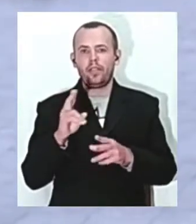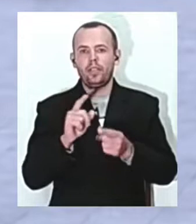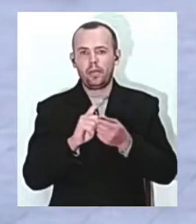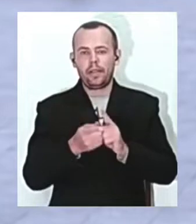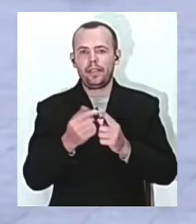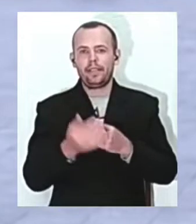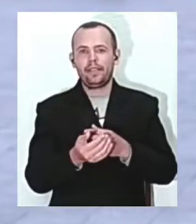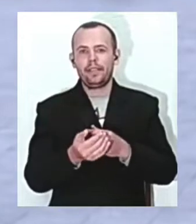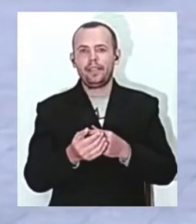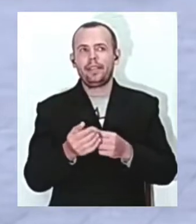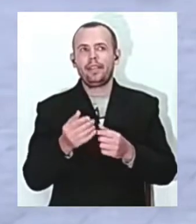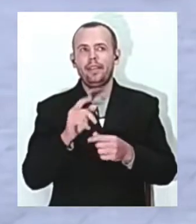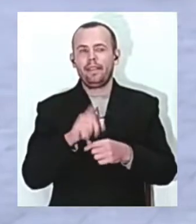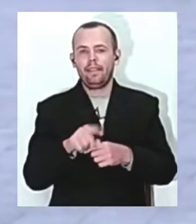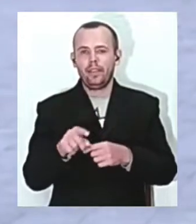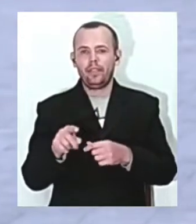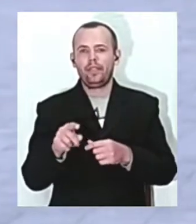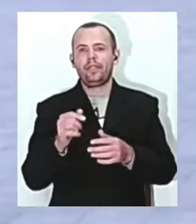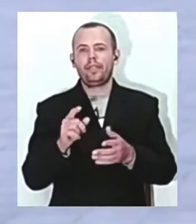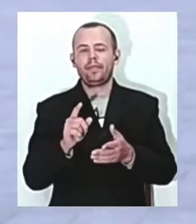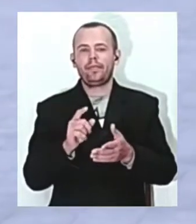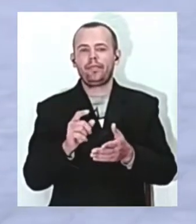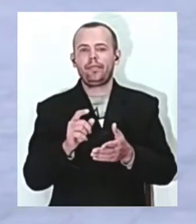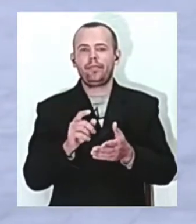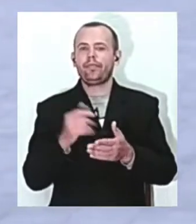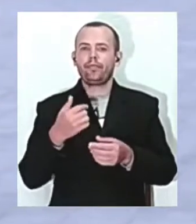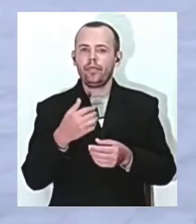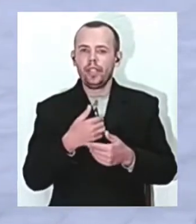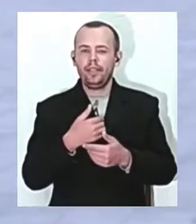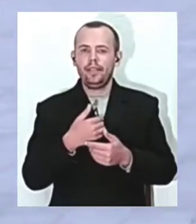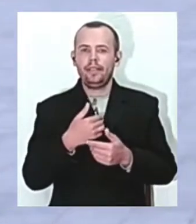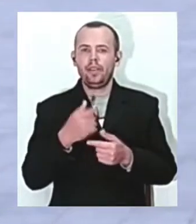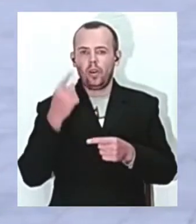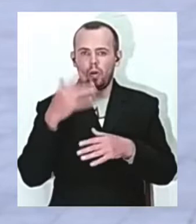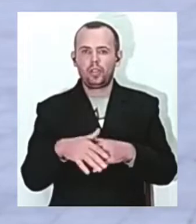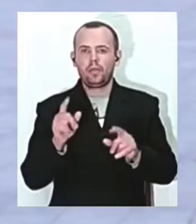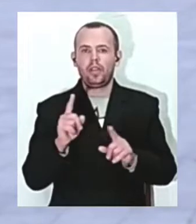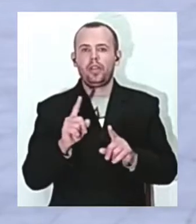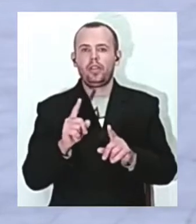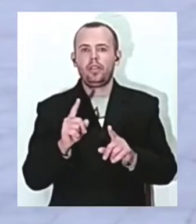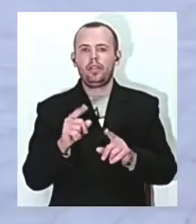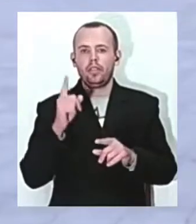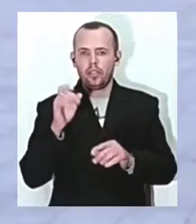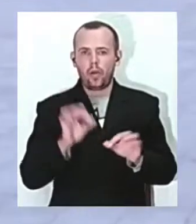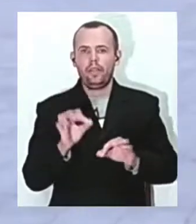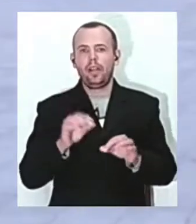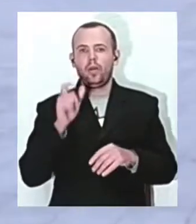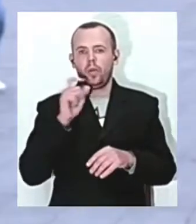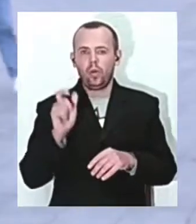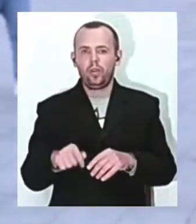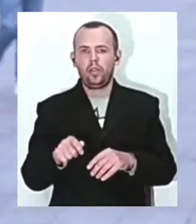повільно йдуть. Я розумію, що 100% Україна і Одеса – це